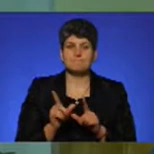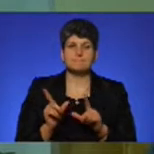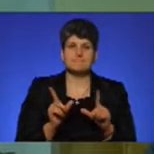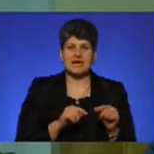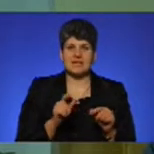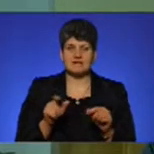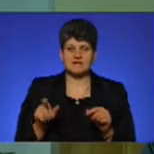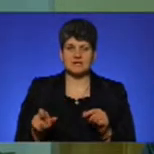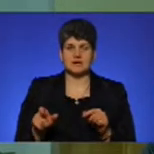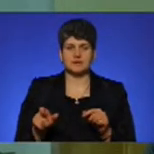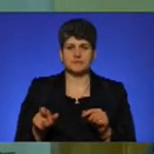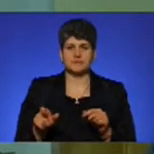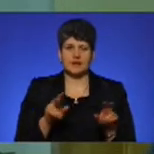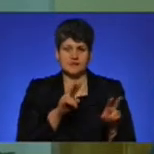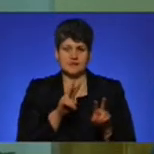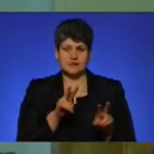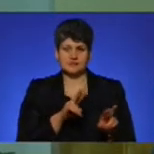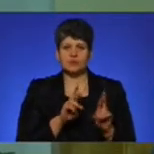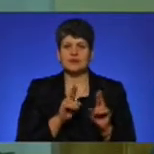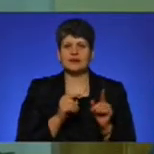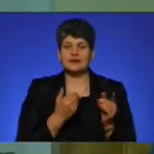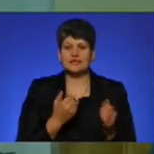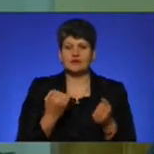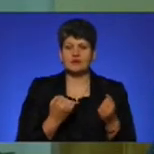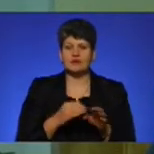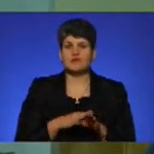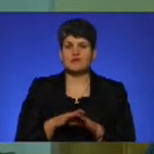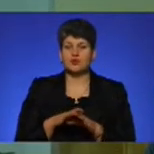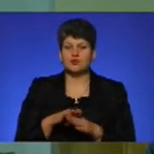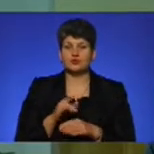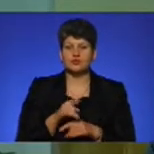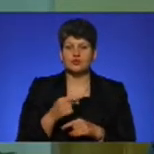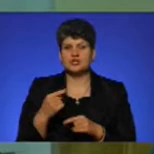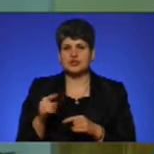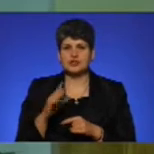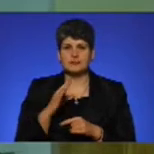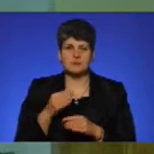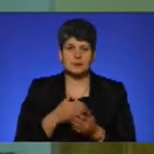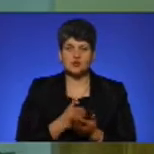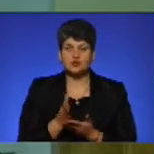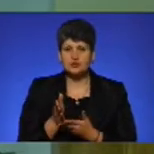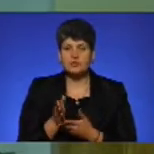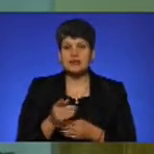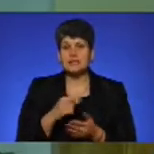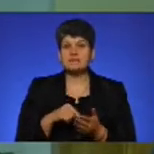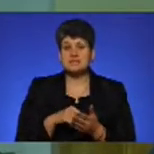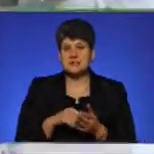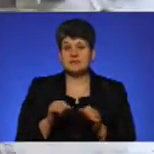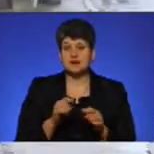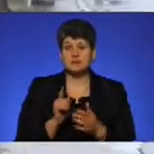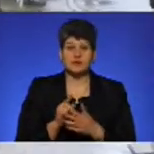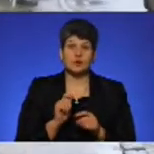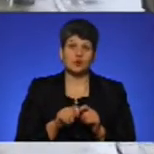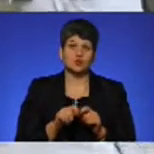відслідковувати, як їхні водії виконують той чи інший маршрут. Ну і, звичайно, як міська влада, вона повинна контролювати.